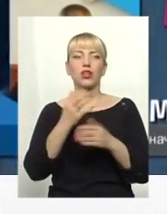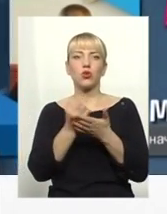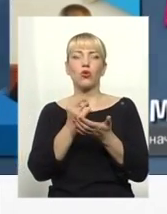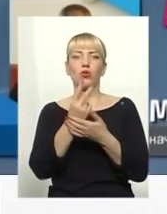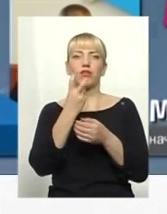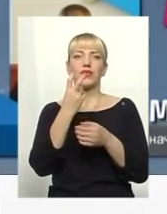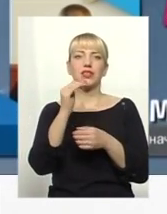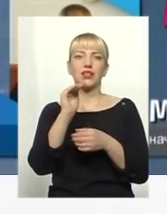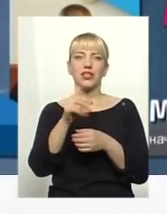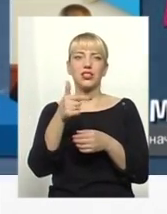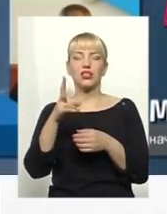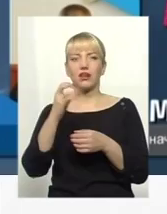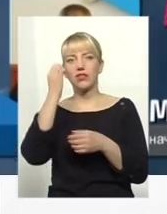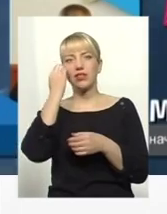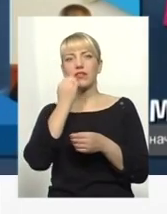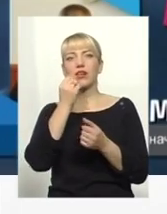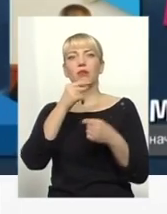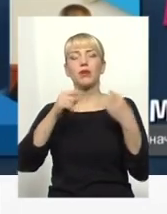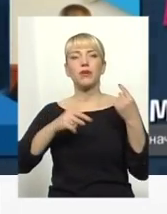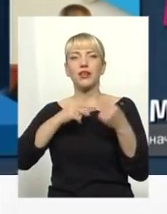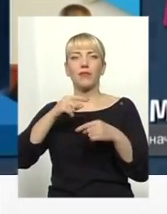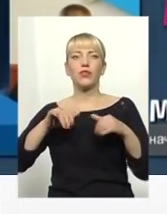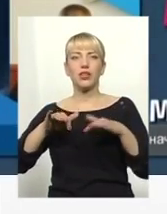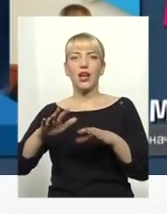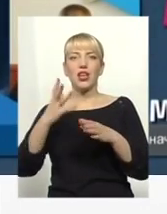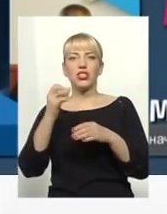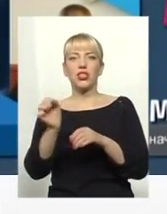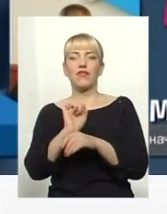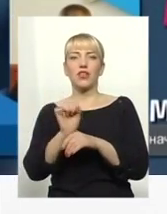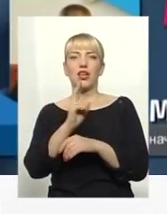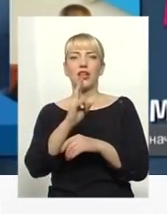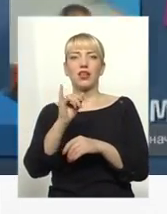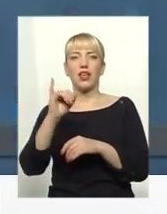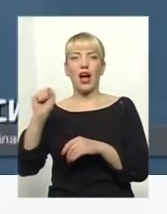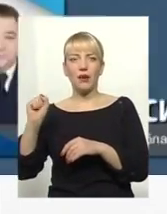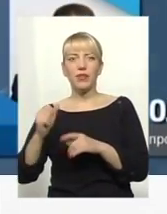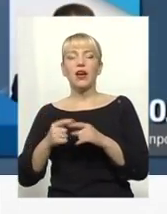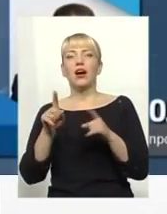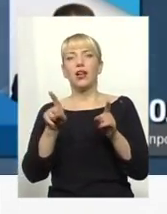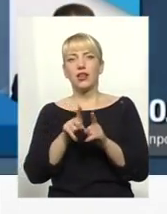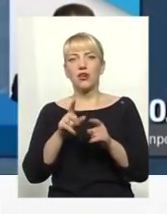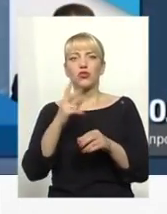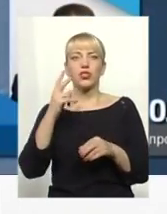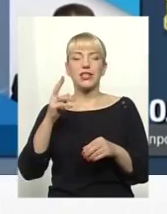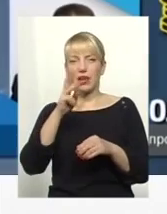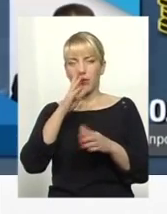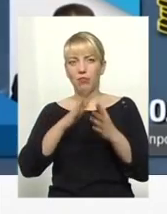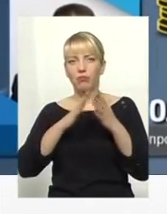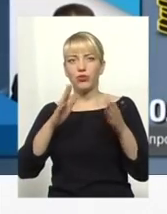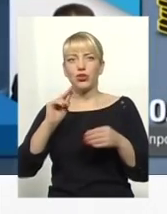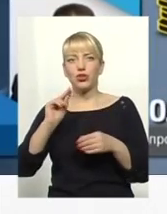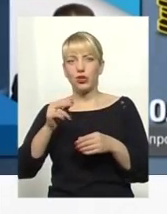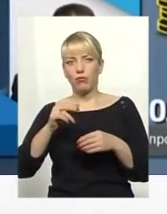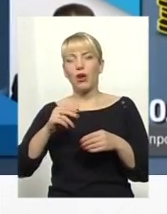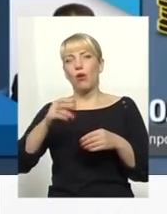завдяки підприємницькій діяльності, а ще автівка «Кія». Майже вдвічі більшу зарплату від очільника місцевої поліції отримує